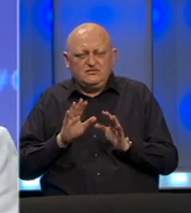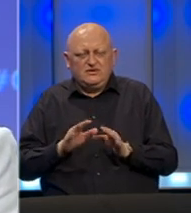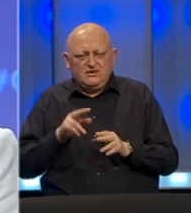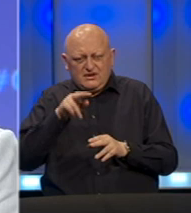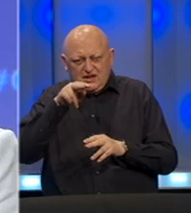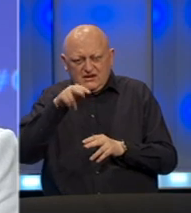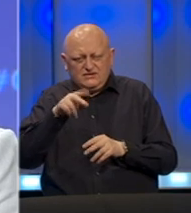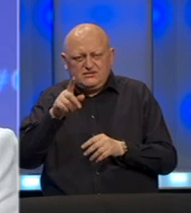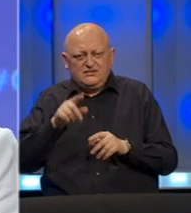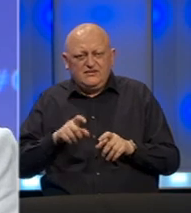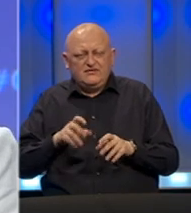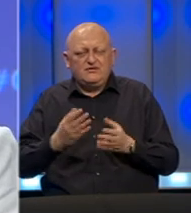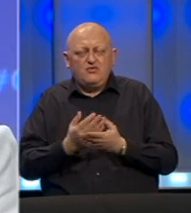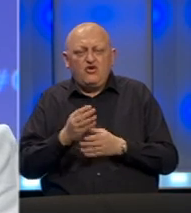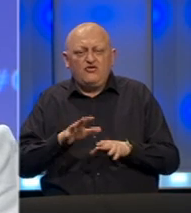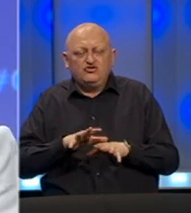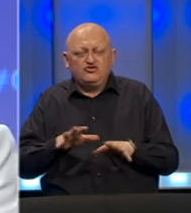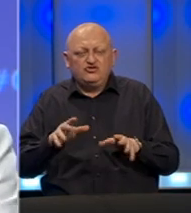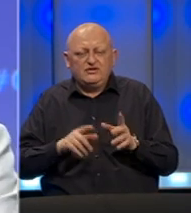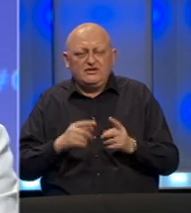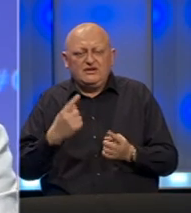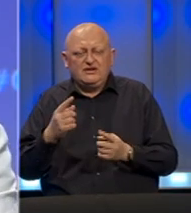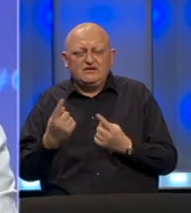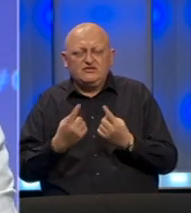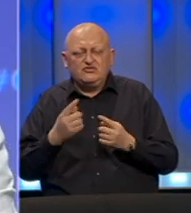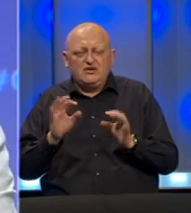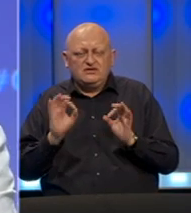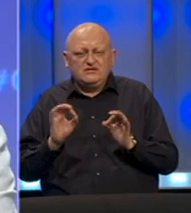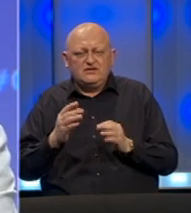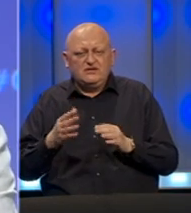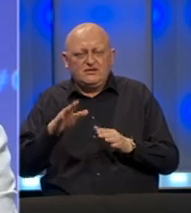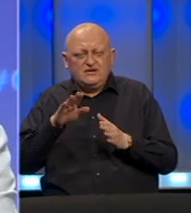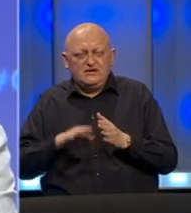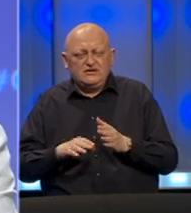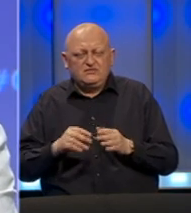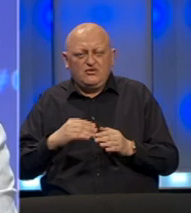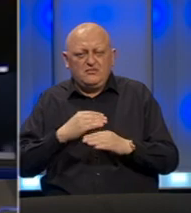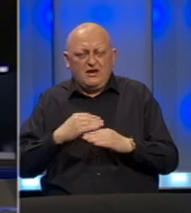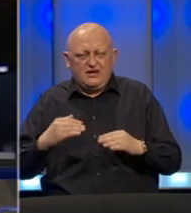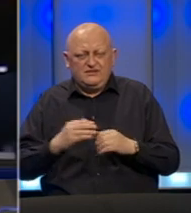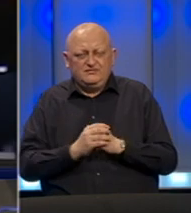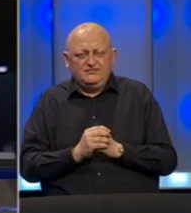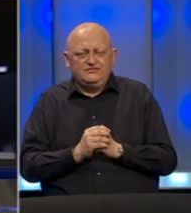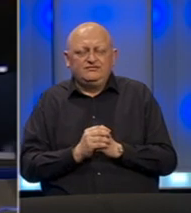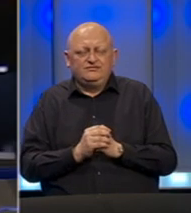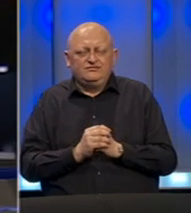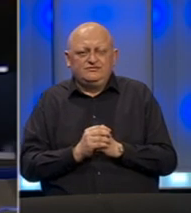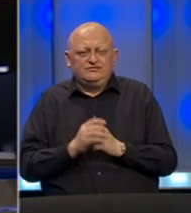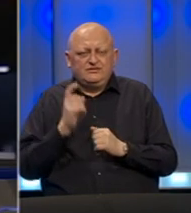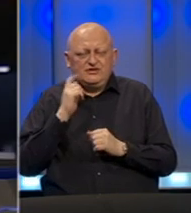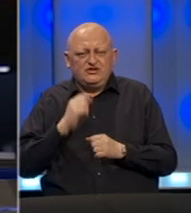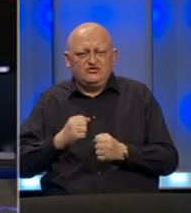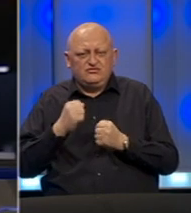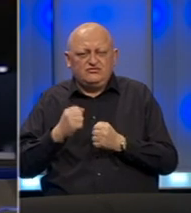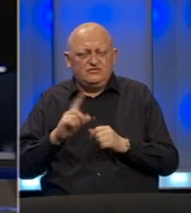nadzirati da li se virus ponovno širi ili je stanje stabilno i nalazi se ispod određenog praga. Zenički